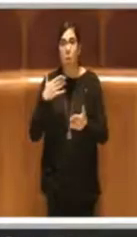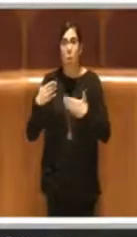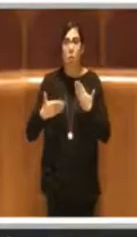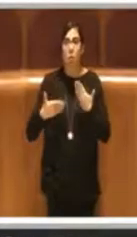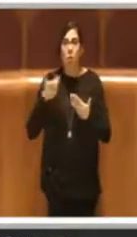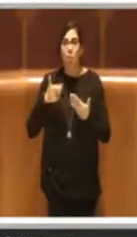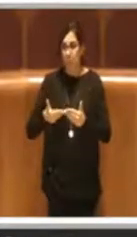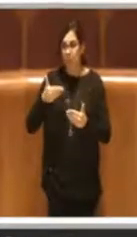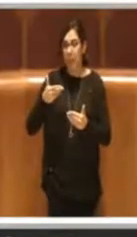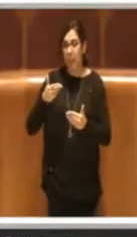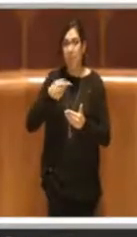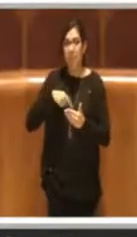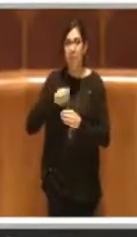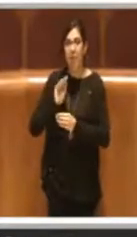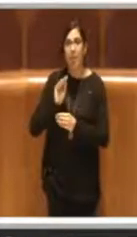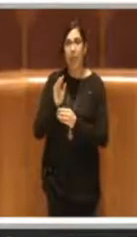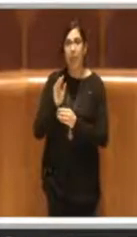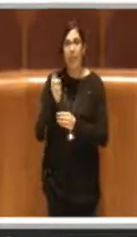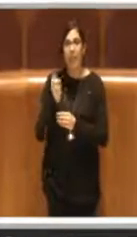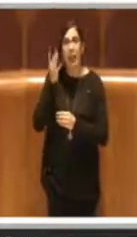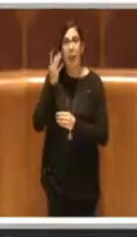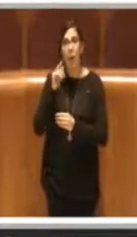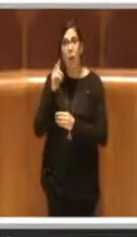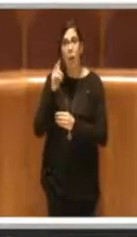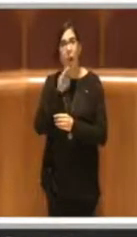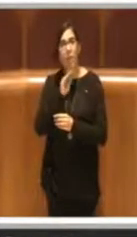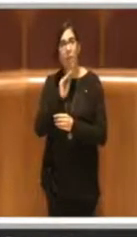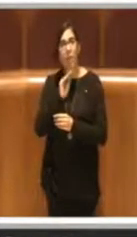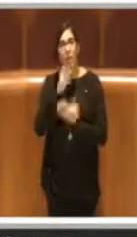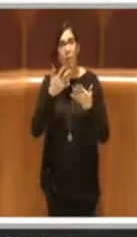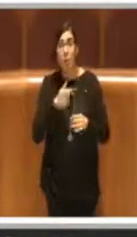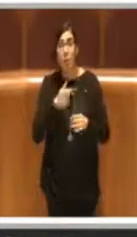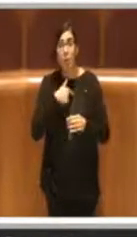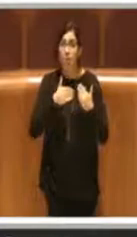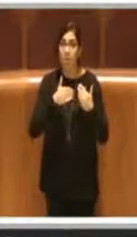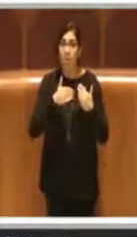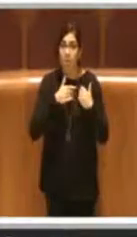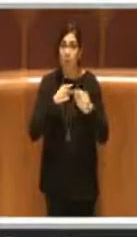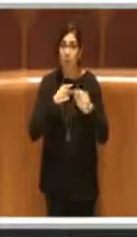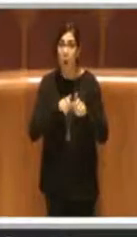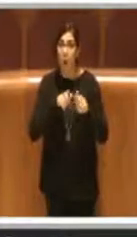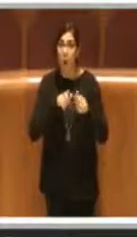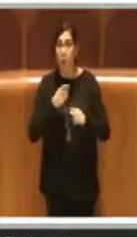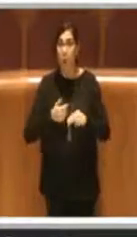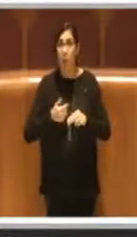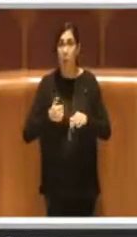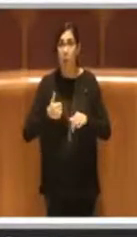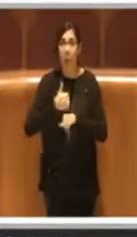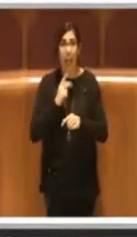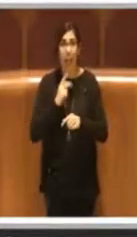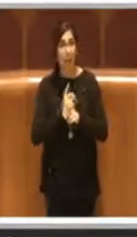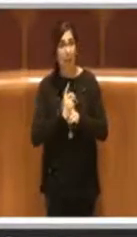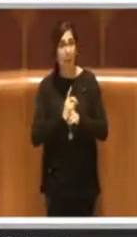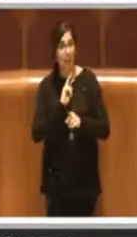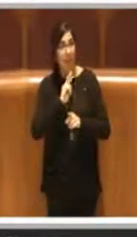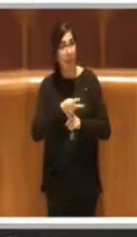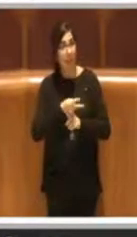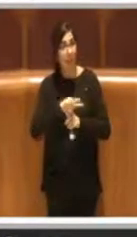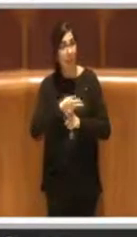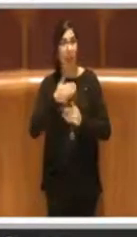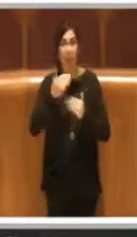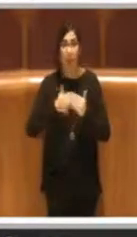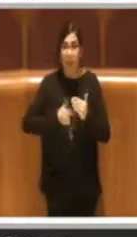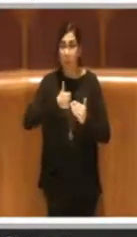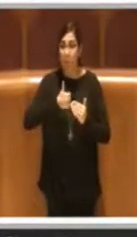appunto, avevamo chiesto una deroga al governo, ci siamo impegnati, come Roma Capitale, a dare una risposta entro la prima settimana di